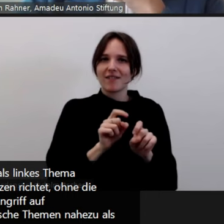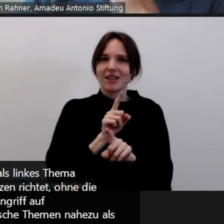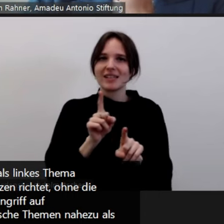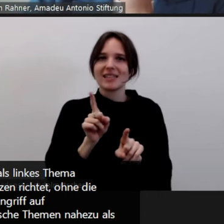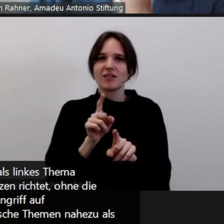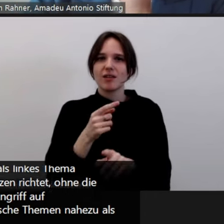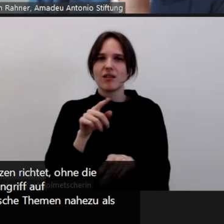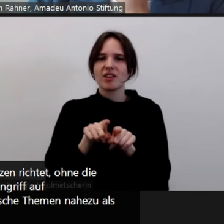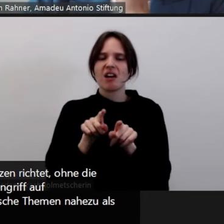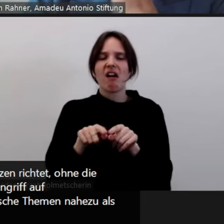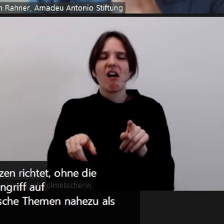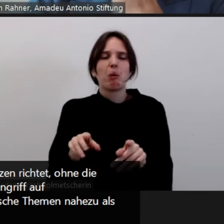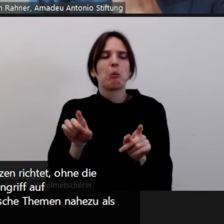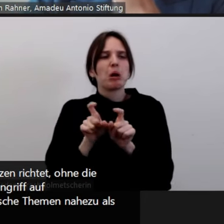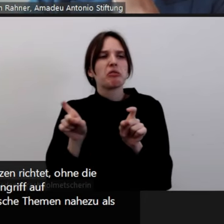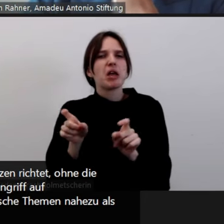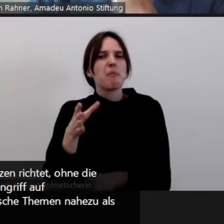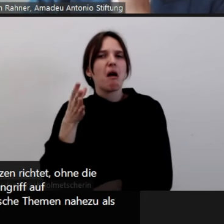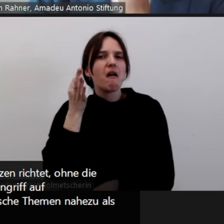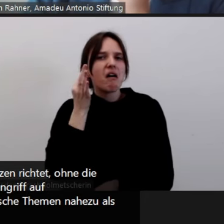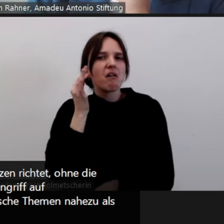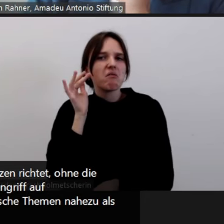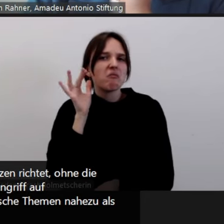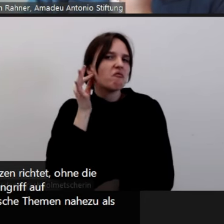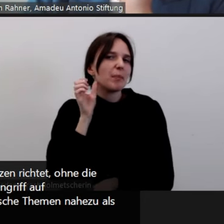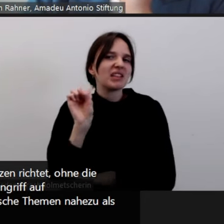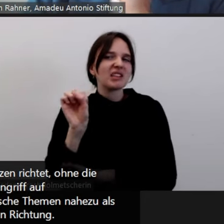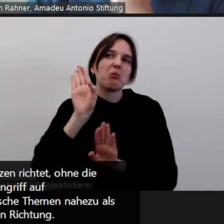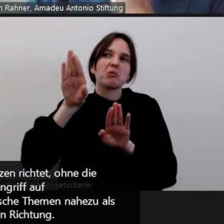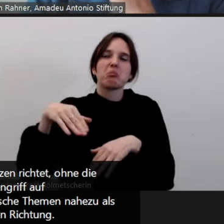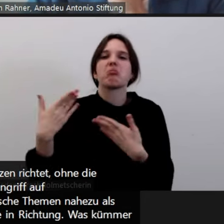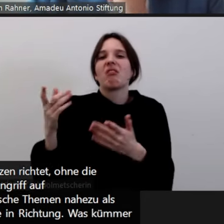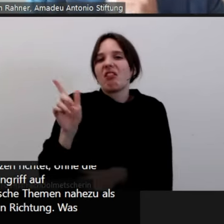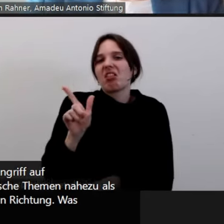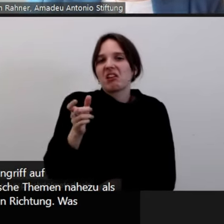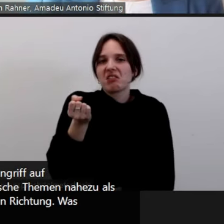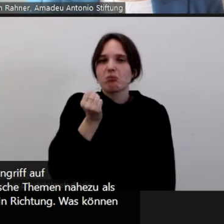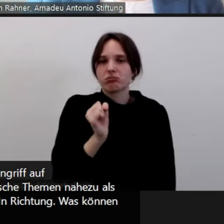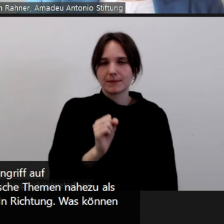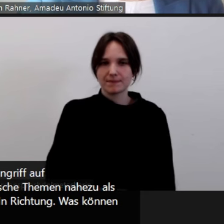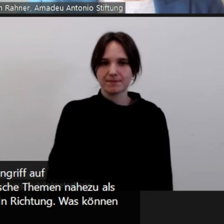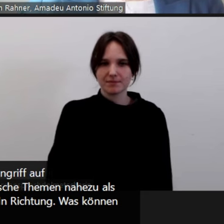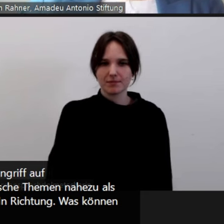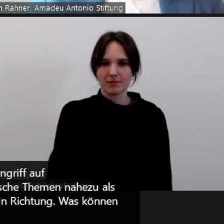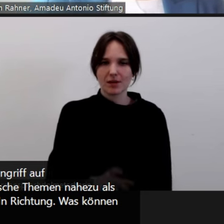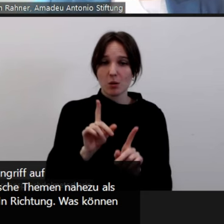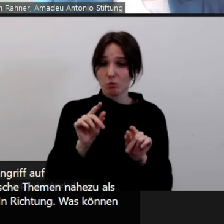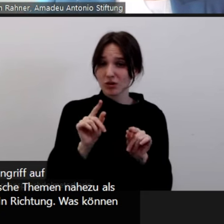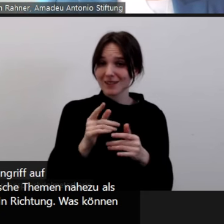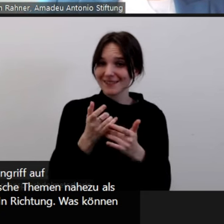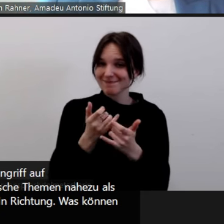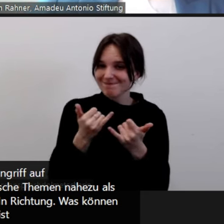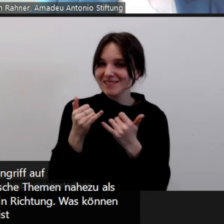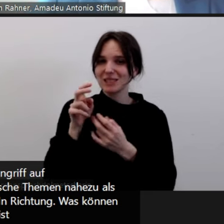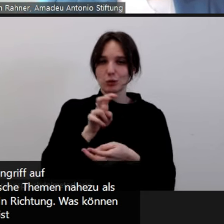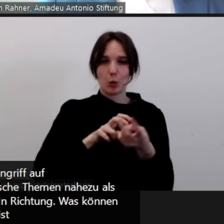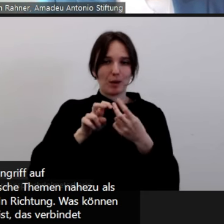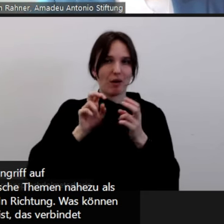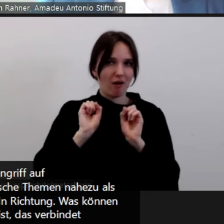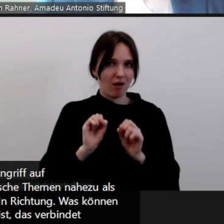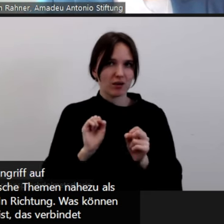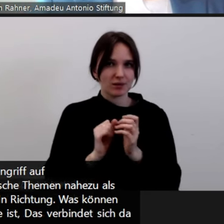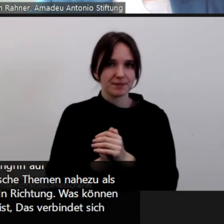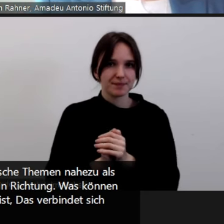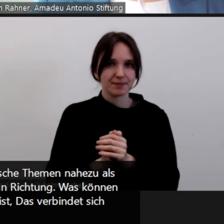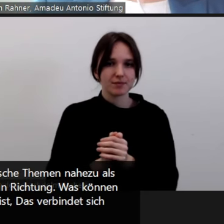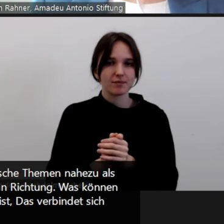Abschalter empfunden? Das wäre so die eine. In Richtung, was können wir eigentlich tun mit diesen Erkenntnissen? Das andere ist, das verbindet sich